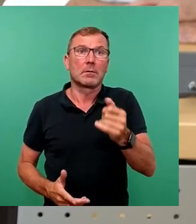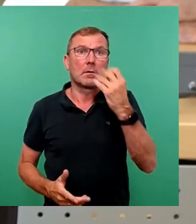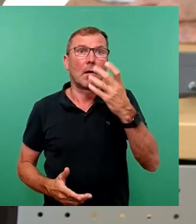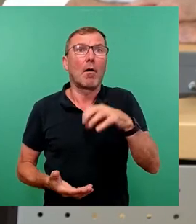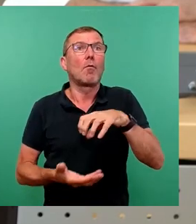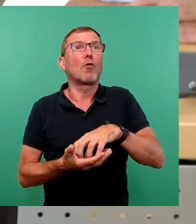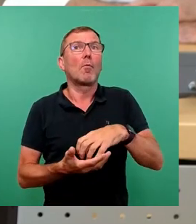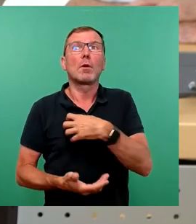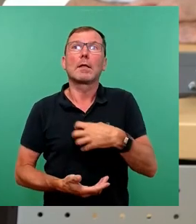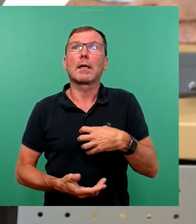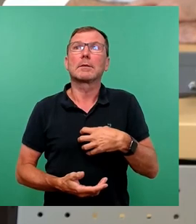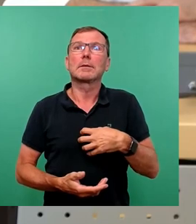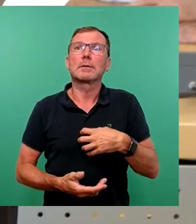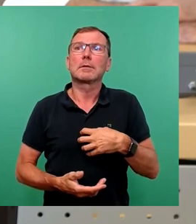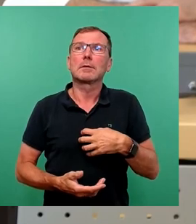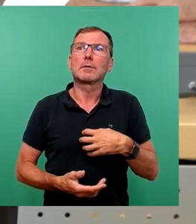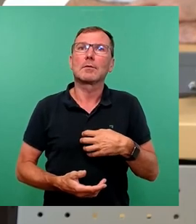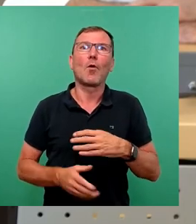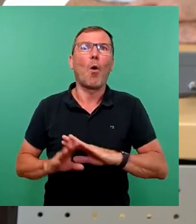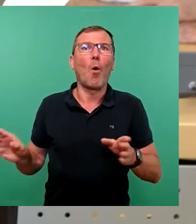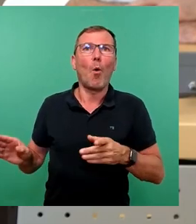Dresden nicht spurenlos vorüber.